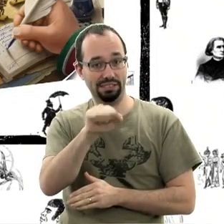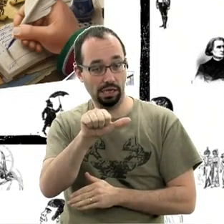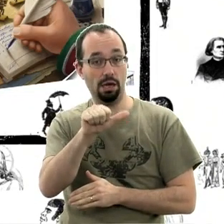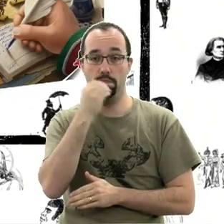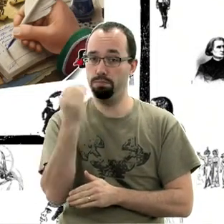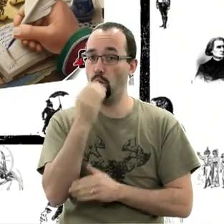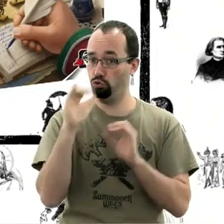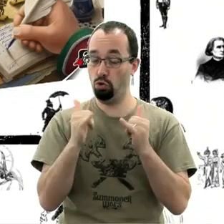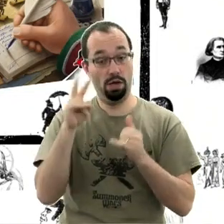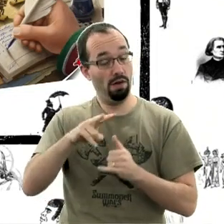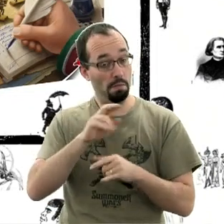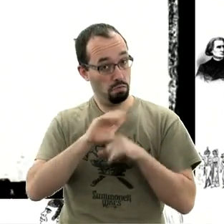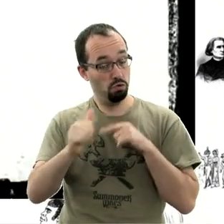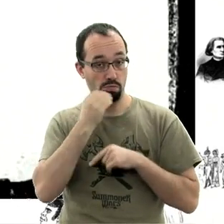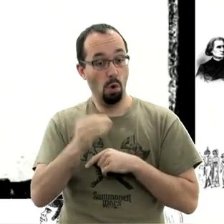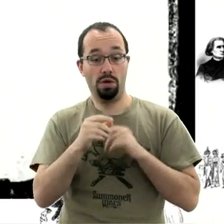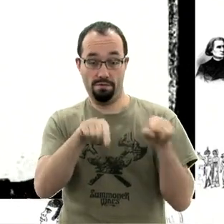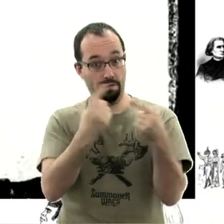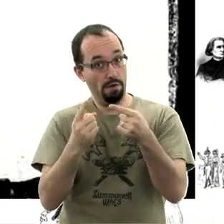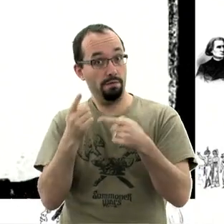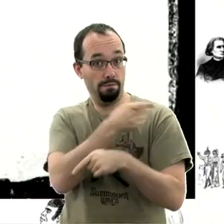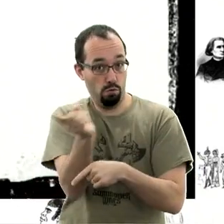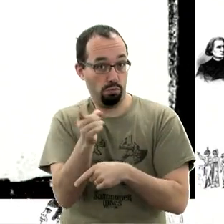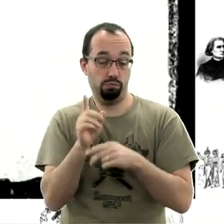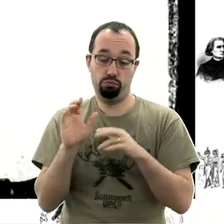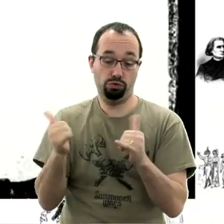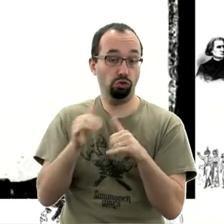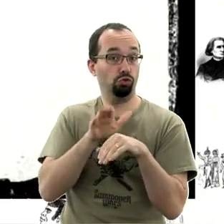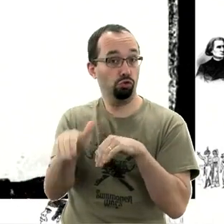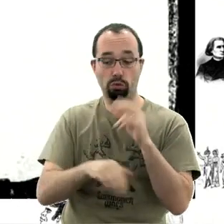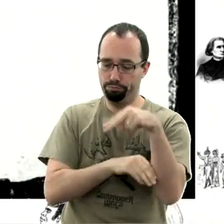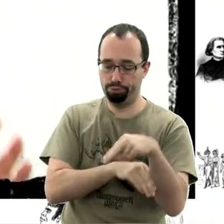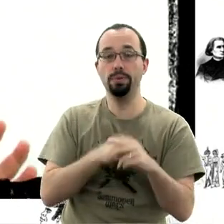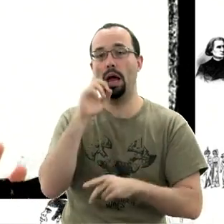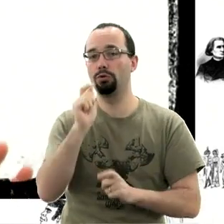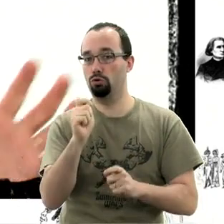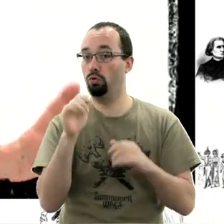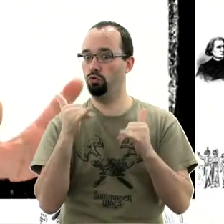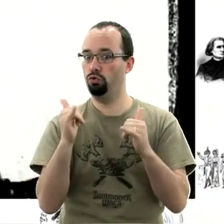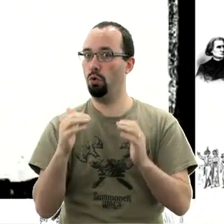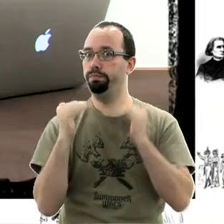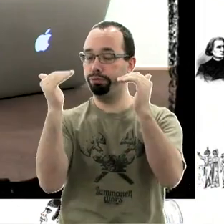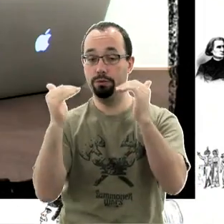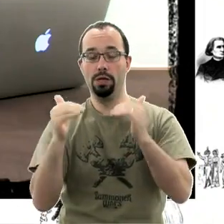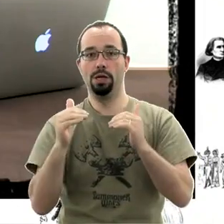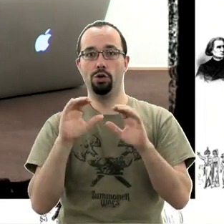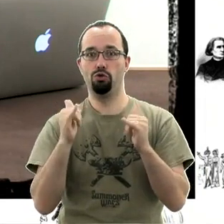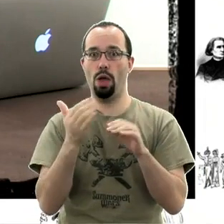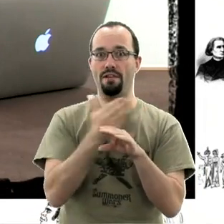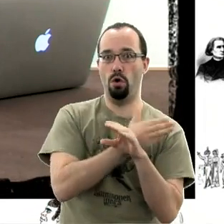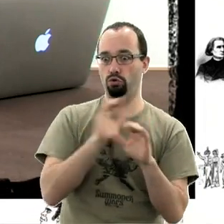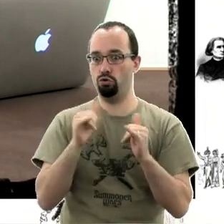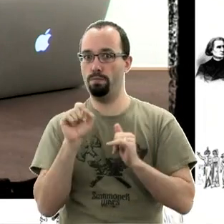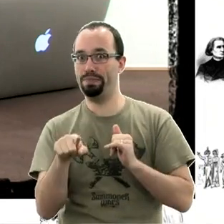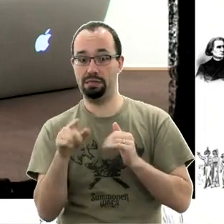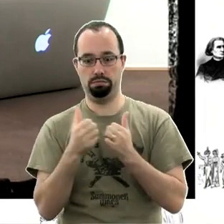donc vous allez consulter de la fiche et les avis pour savoir si c'est fait pour vous ou pas. Mais attention Mombasa,'est du high level. Entre Jumble et Mombasa, y a un grand écart absolument